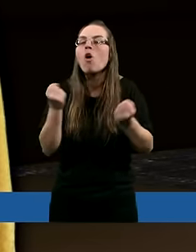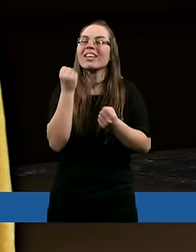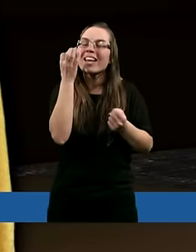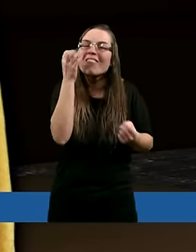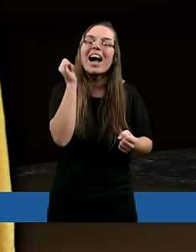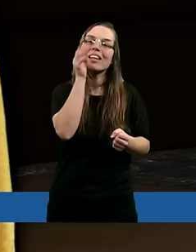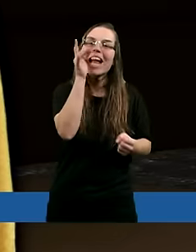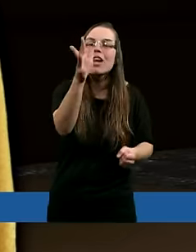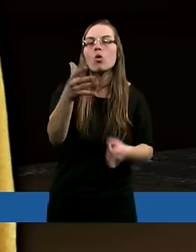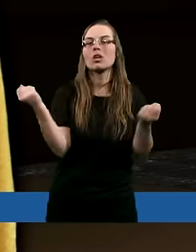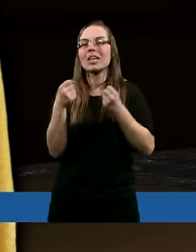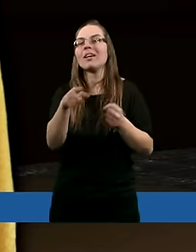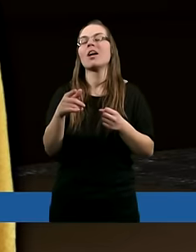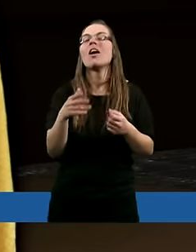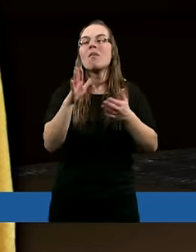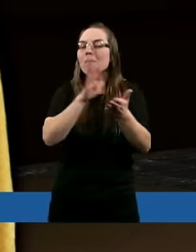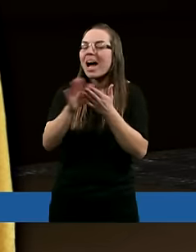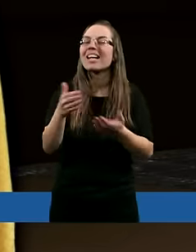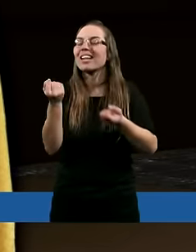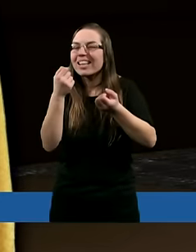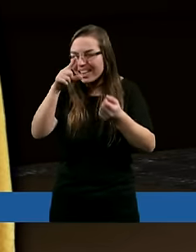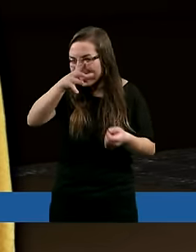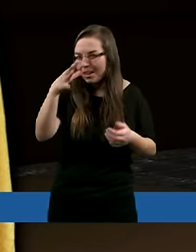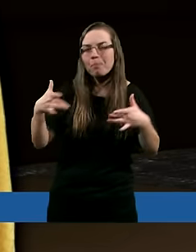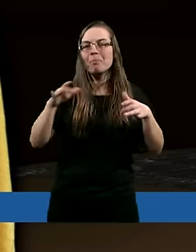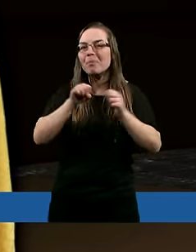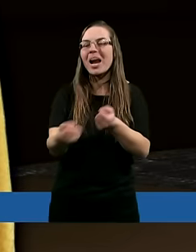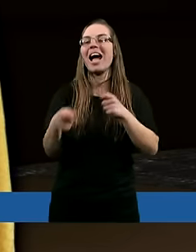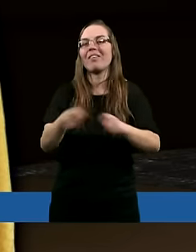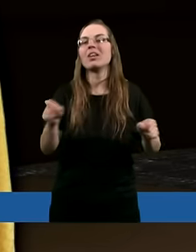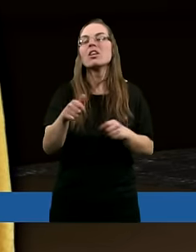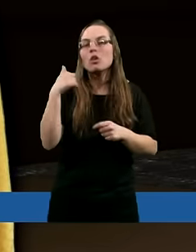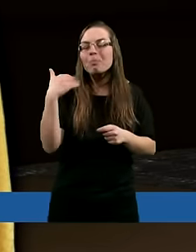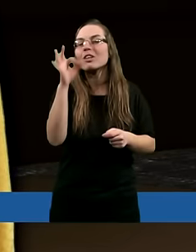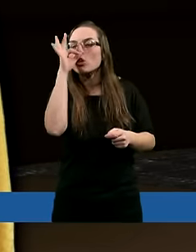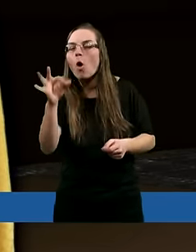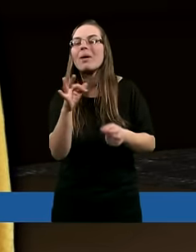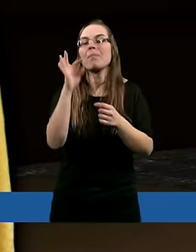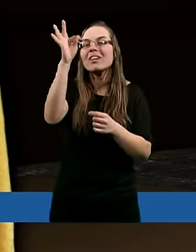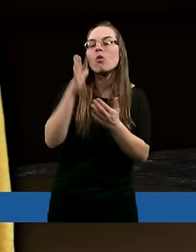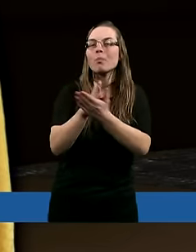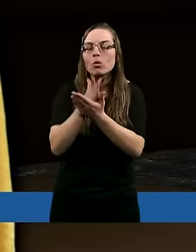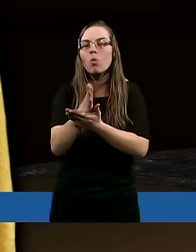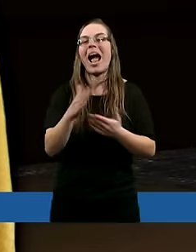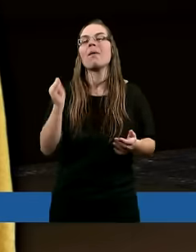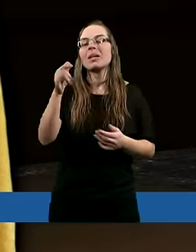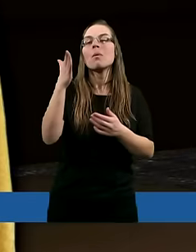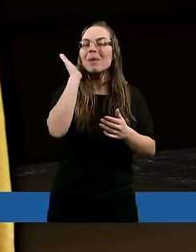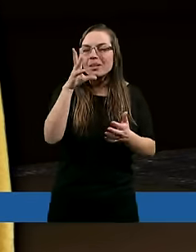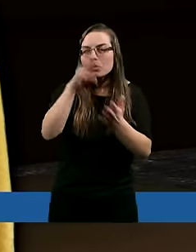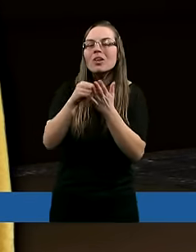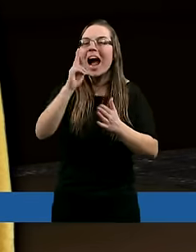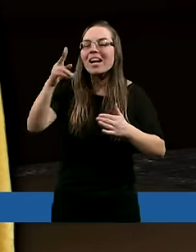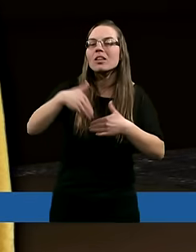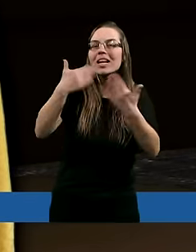abyśmy trwali w Nim, bo wtedy będziemy mogli być naprawdę dobrymi sługami Twoimi i będziemy to